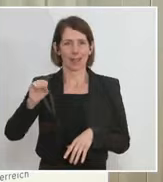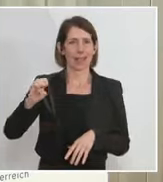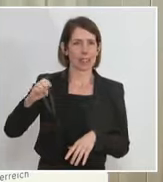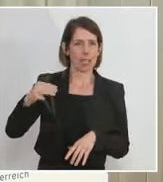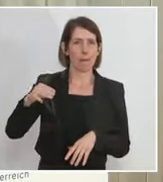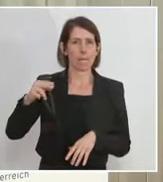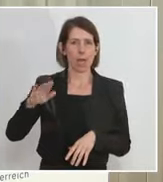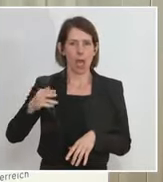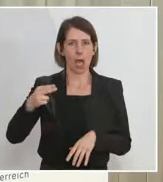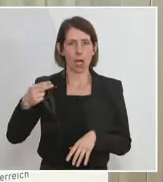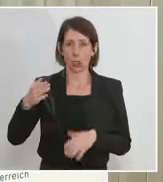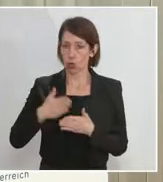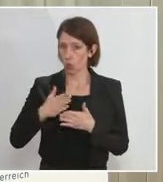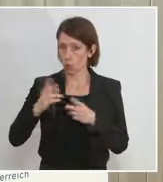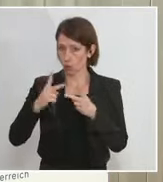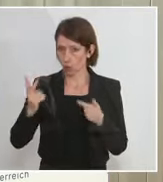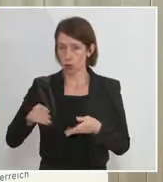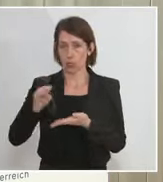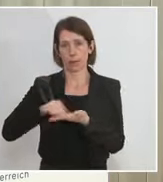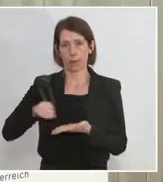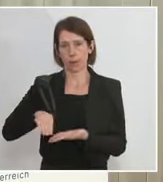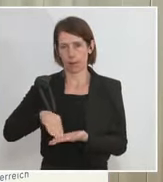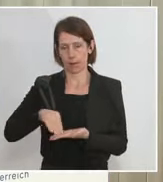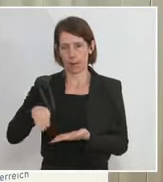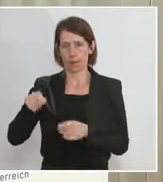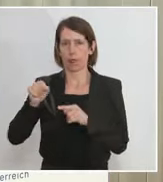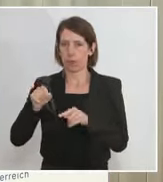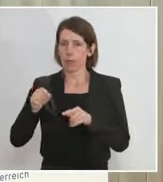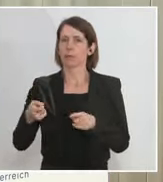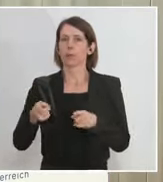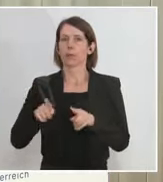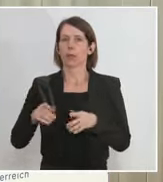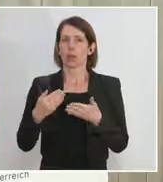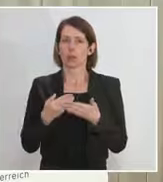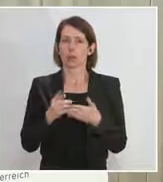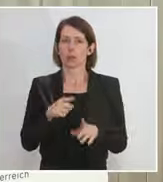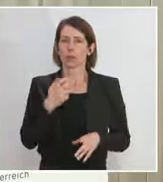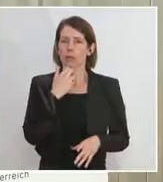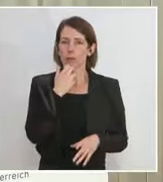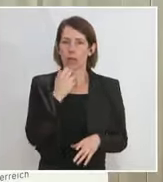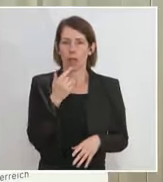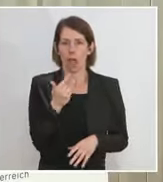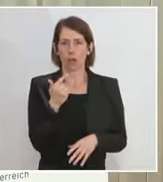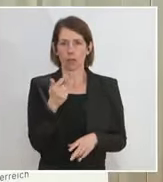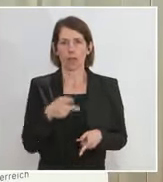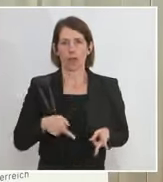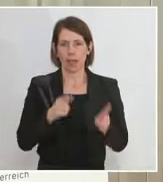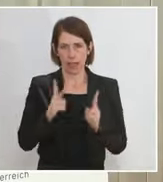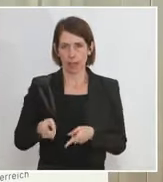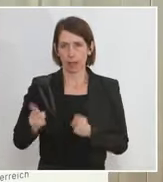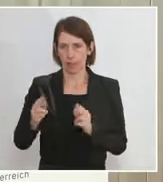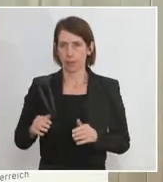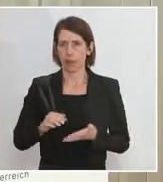das im Wesentlichen konzipiert und von daher wollen wir in zwei Etappen ausrollen. Die erste